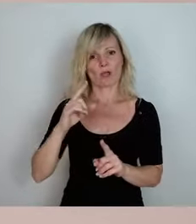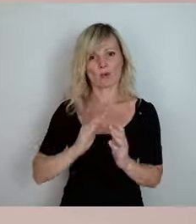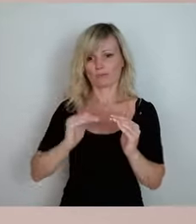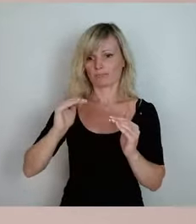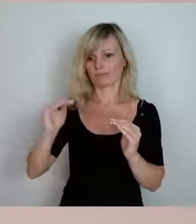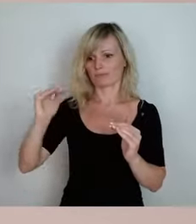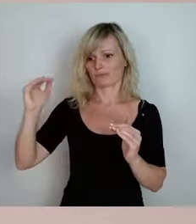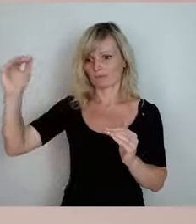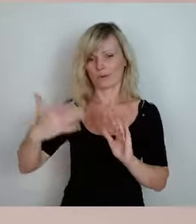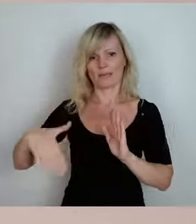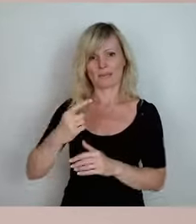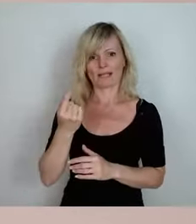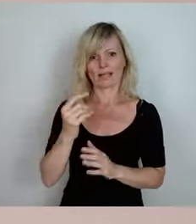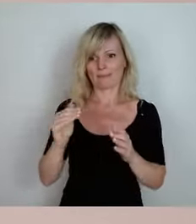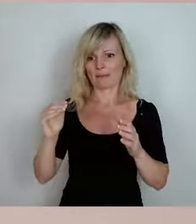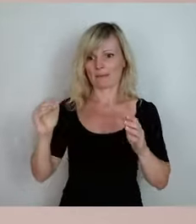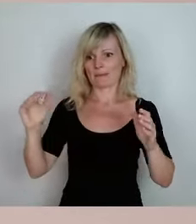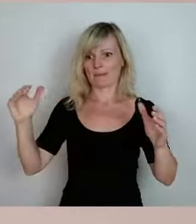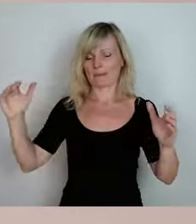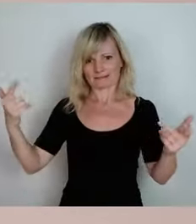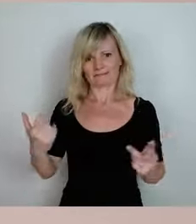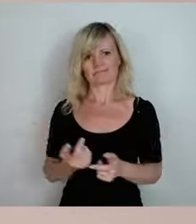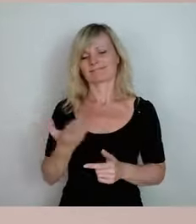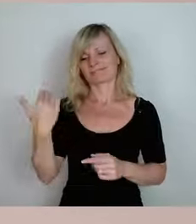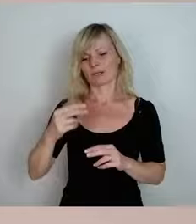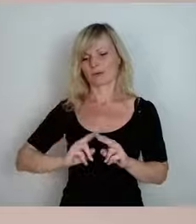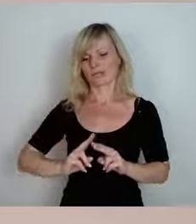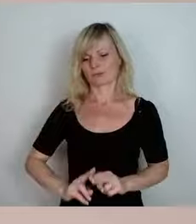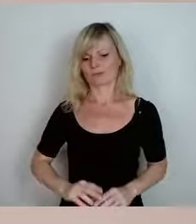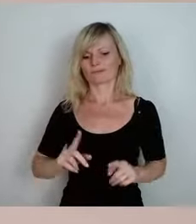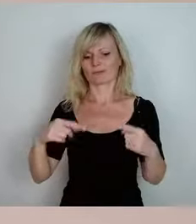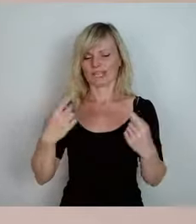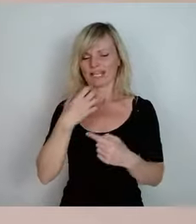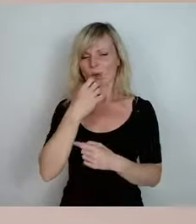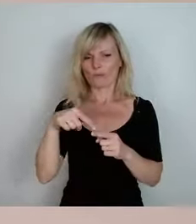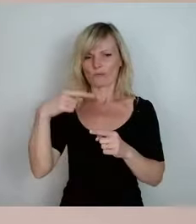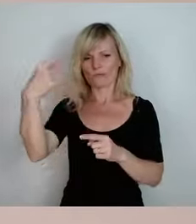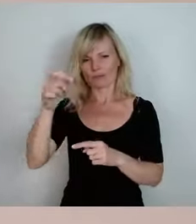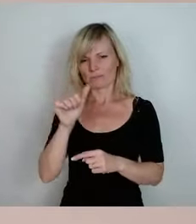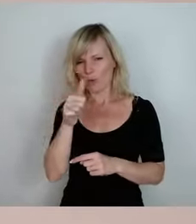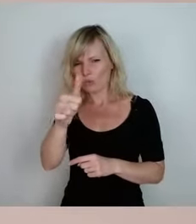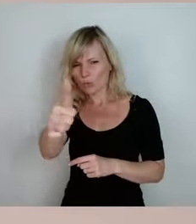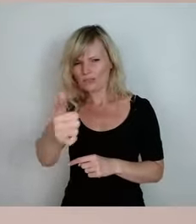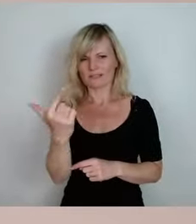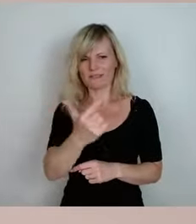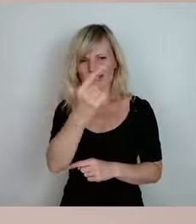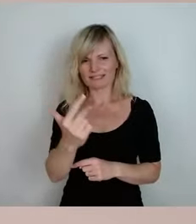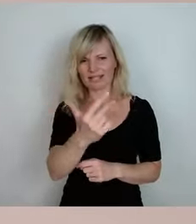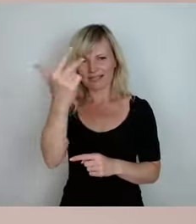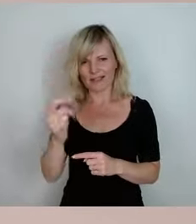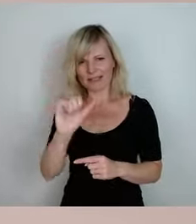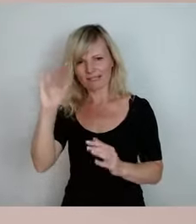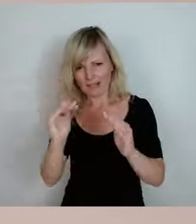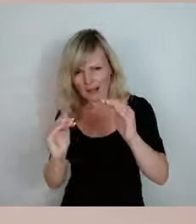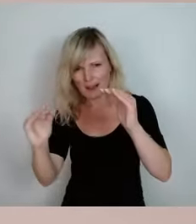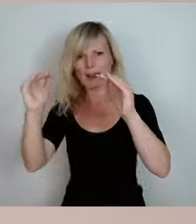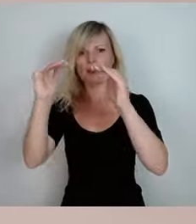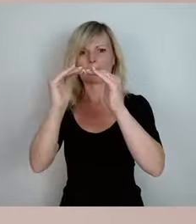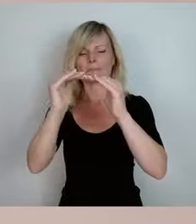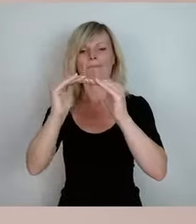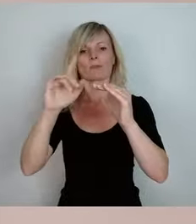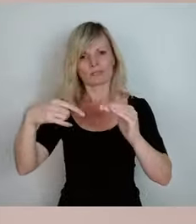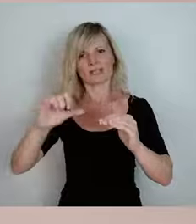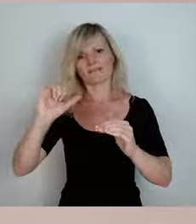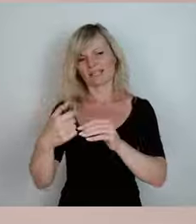war, da haben wir jetzt mal eine kleine Korrektur. Und dann hoffe ich einfach mal auf die Prognose, dass in zwei, drei Jahren das wieder ausgewachsen ist. Und dann reden wir wieder normal.